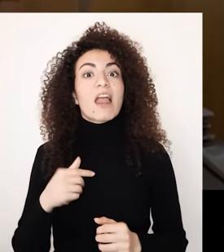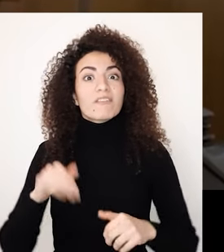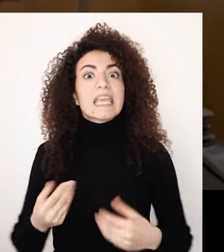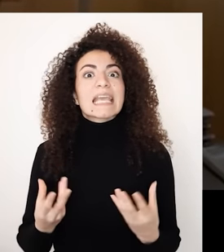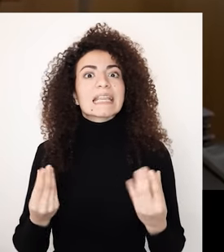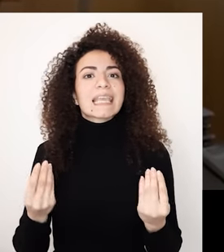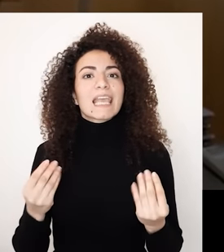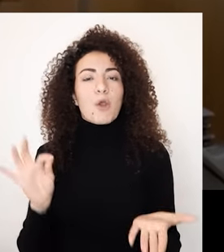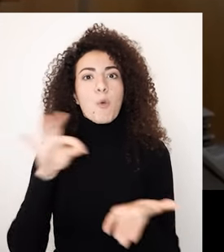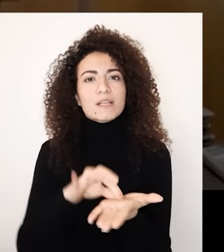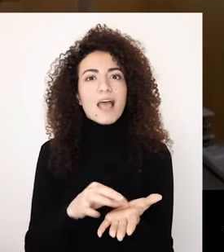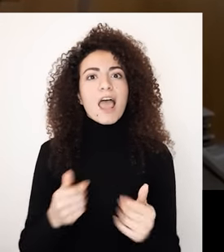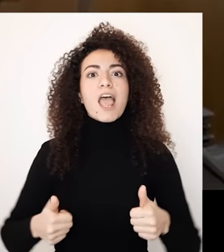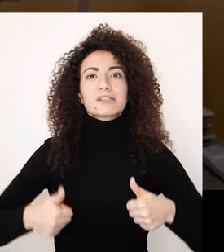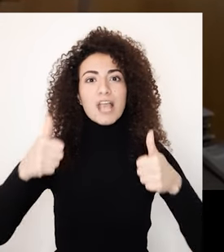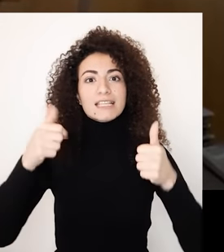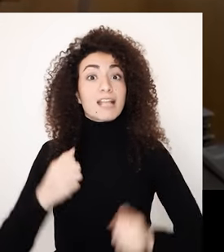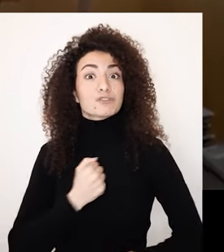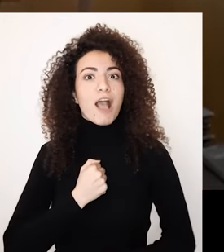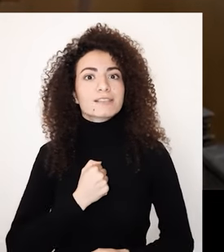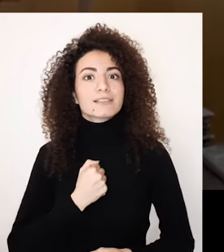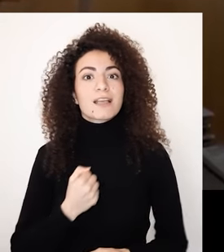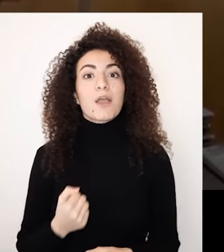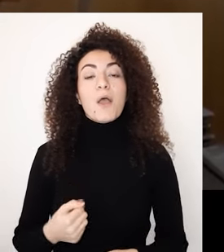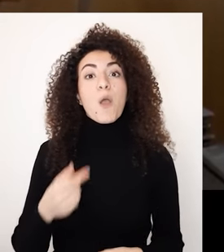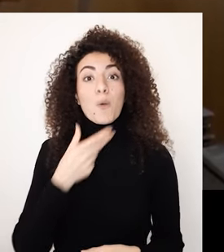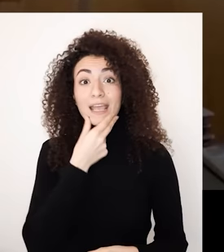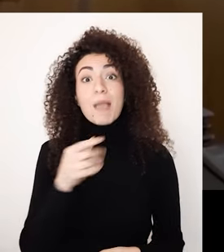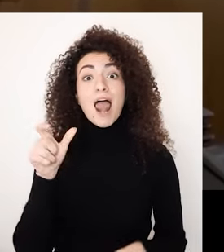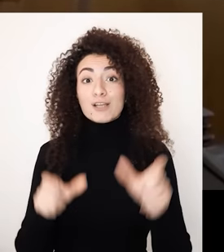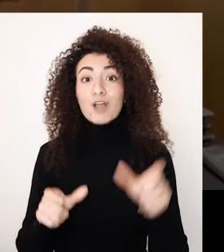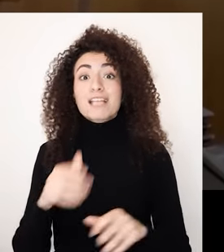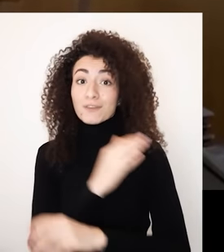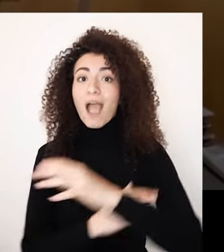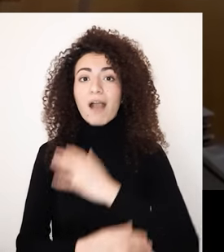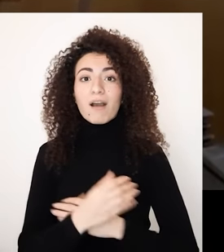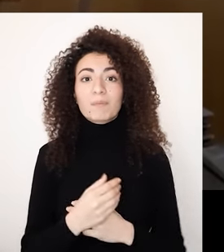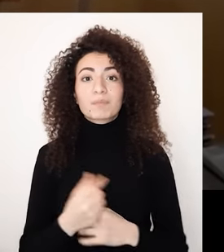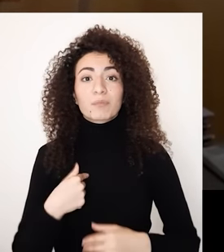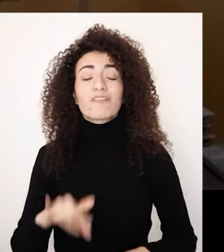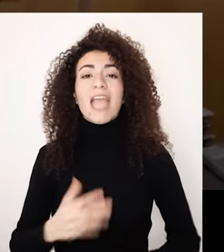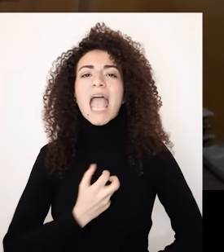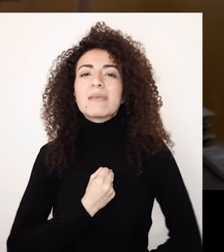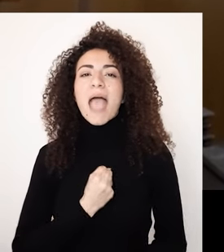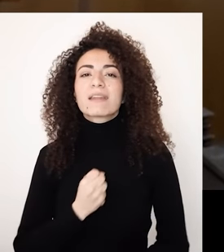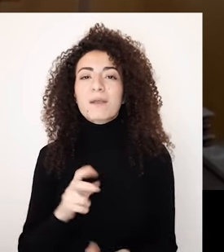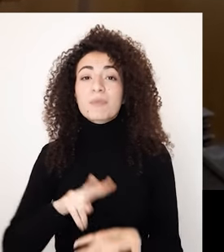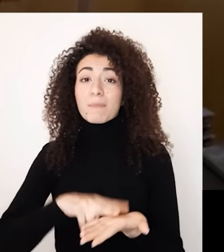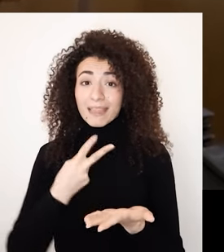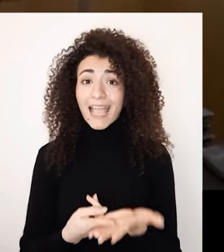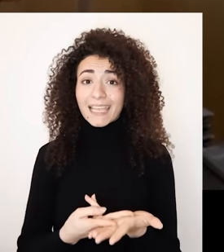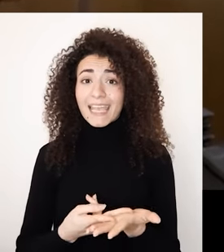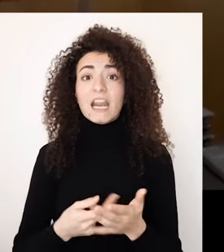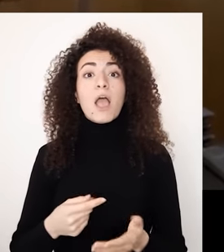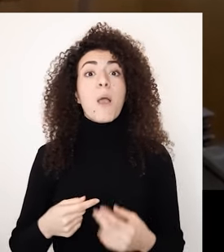الإنجازات اللي حققتها على صعيد الشخصي وبالنسبة للأشخاص والإعاقة وأيضاً لوجود إيمان حقيقي إنه